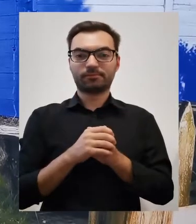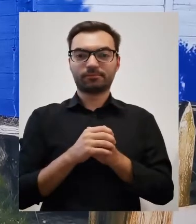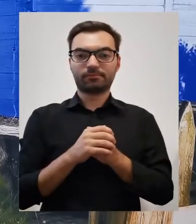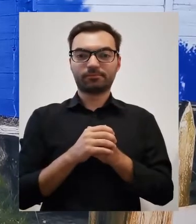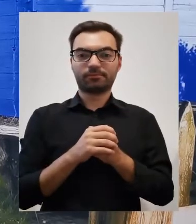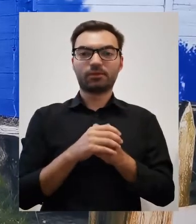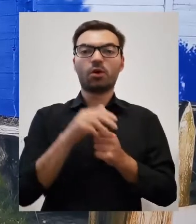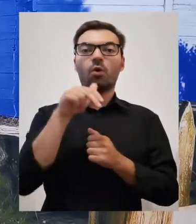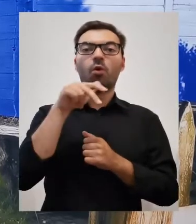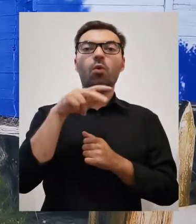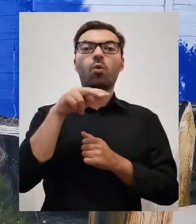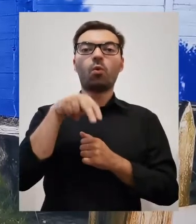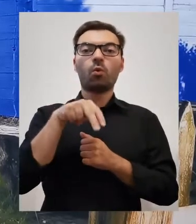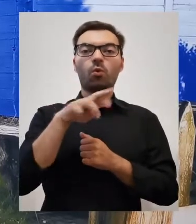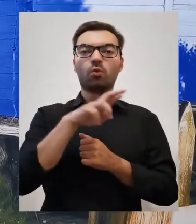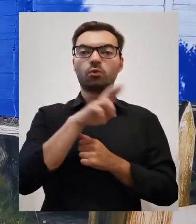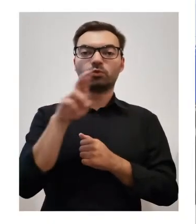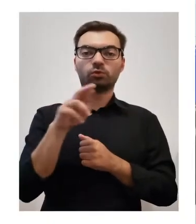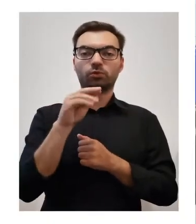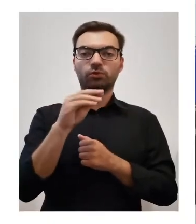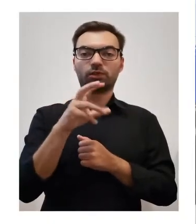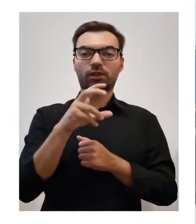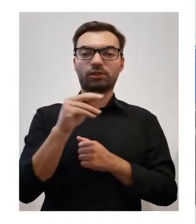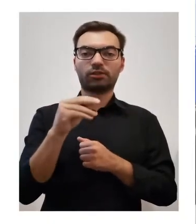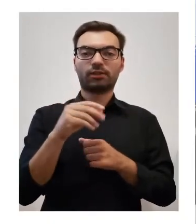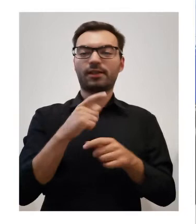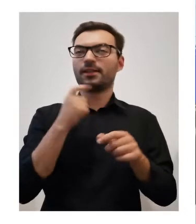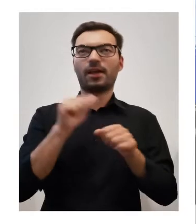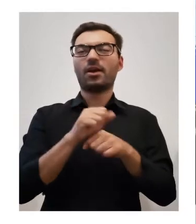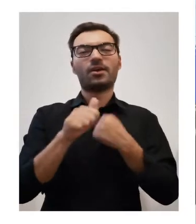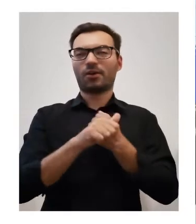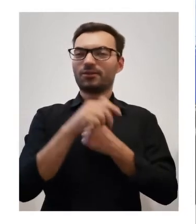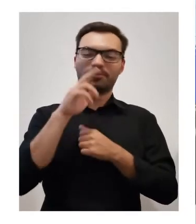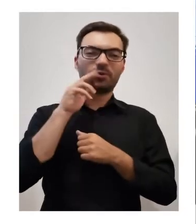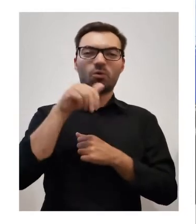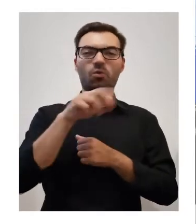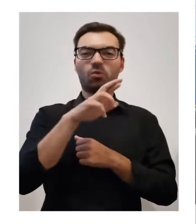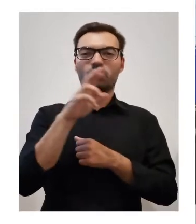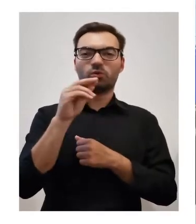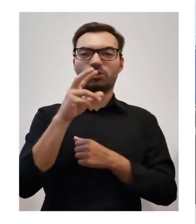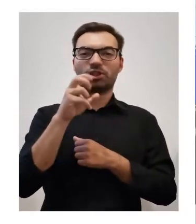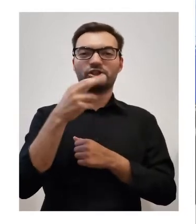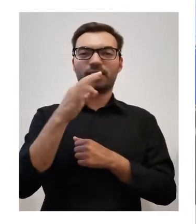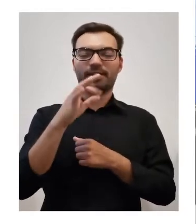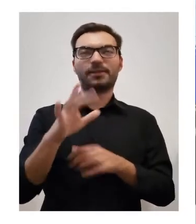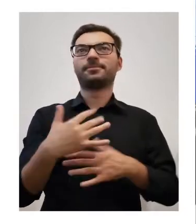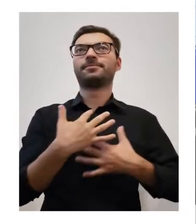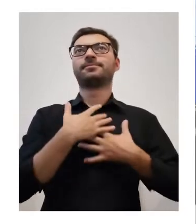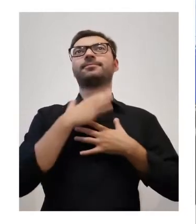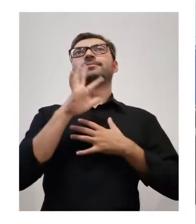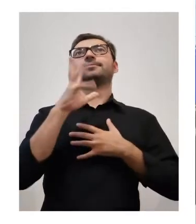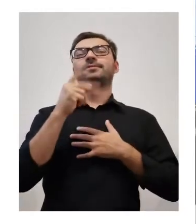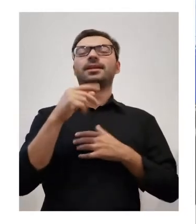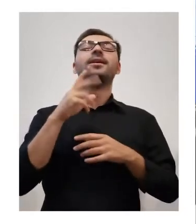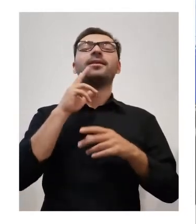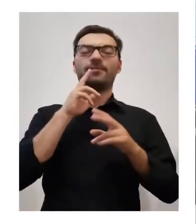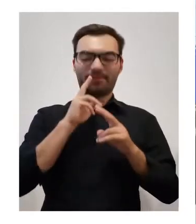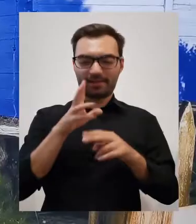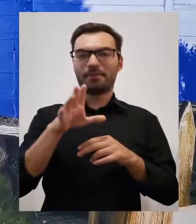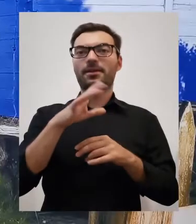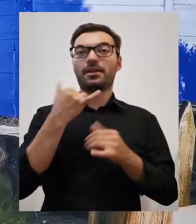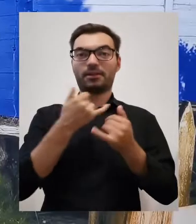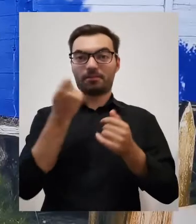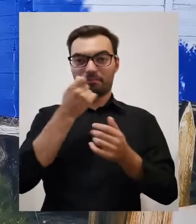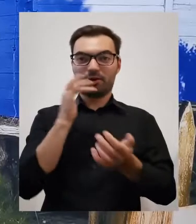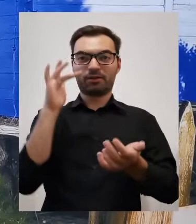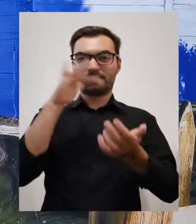brzmi następująco. Urzecze. Nie ma nic wspólnego z urzeczeniem, chociaż rzeczywiście można być urzeczonym, kiedy